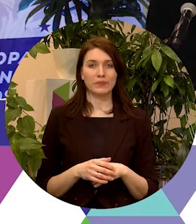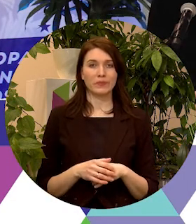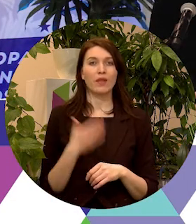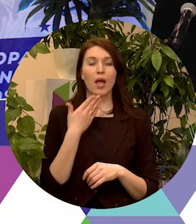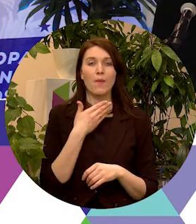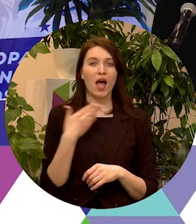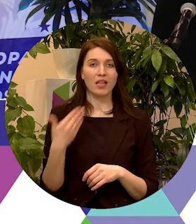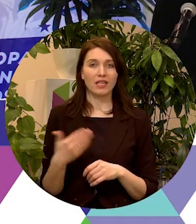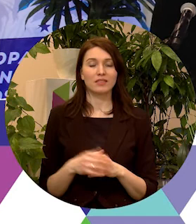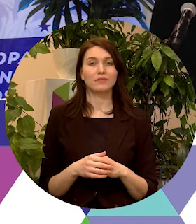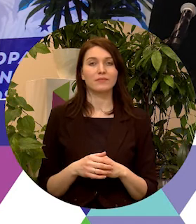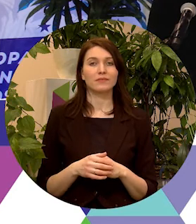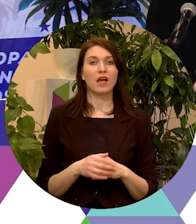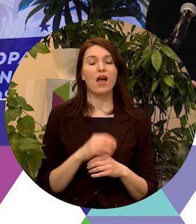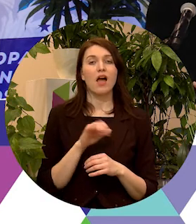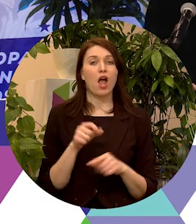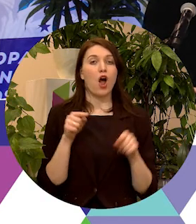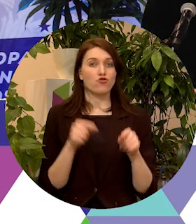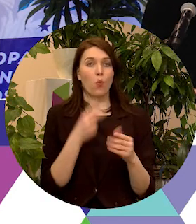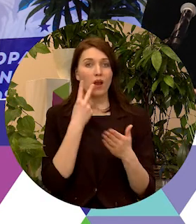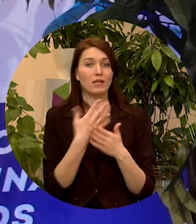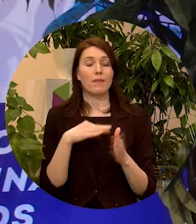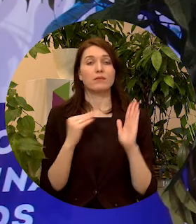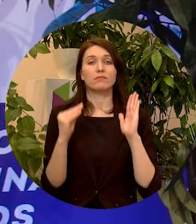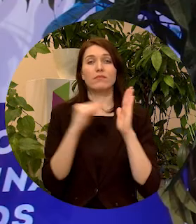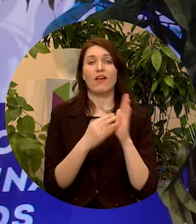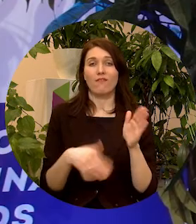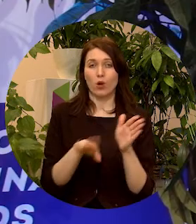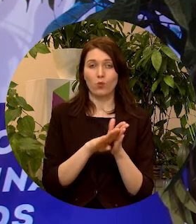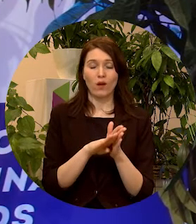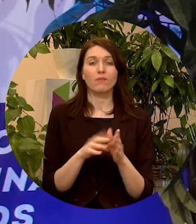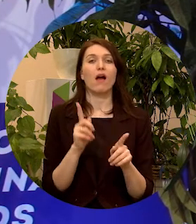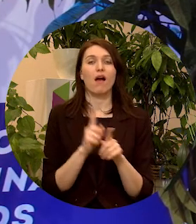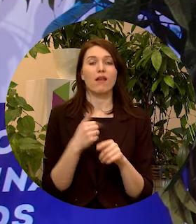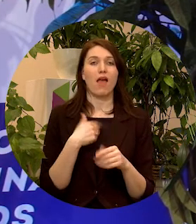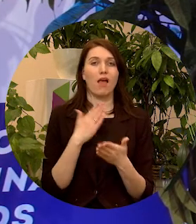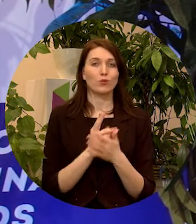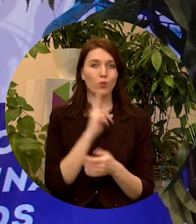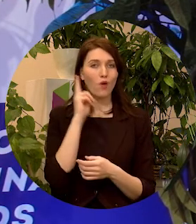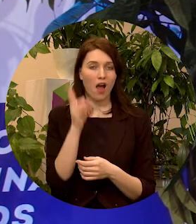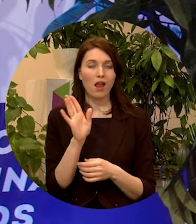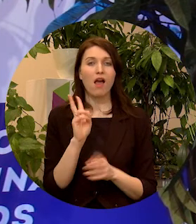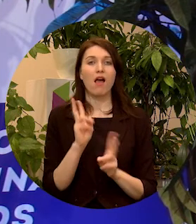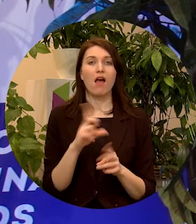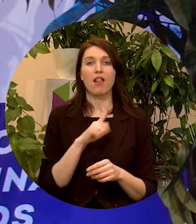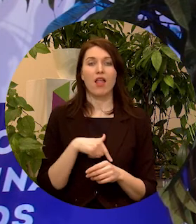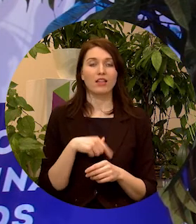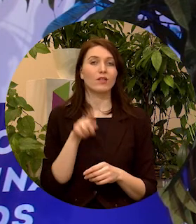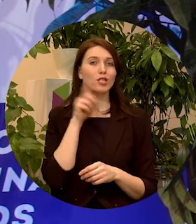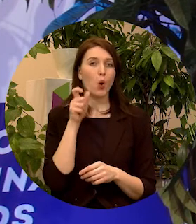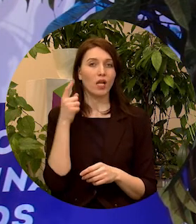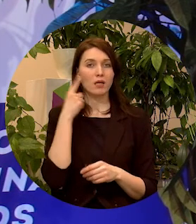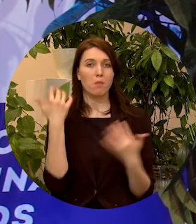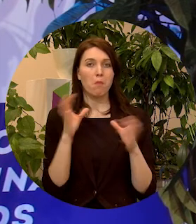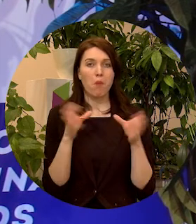Paldies! Jā, šo vīziju noteikti mēs pievienojam, un es esmu pārliecināts, ka par Latvijas jaunatnes padomi